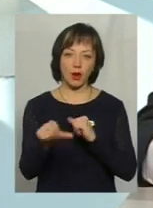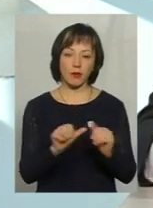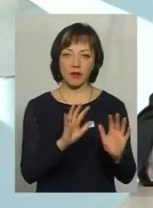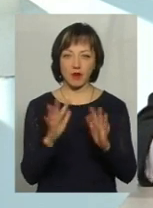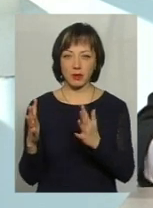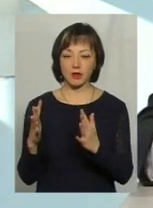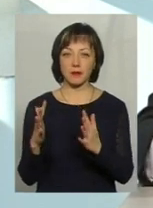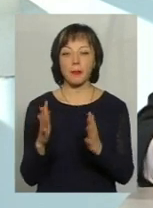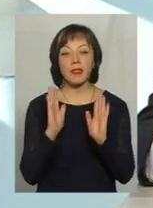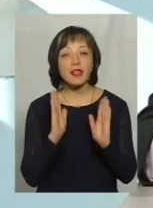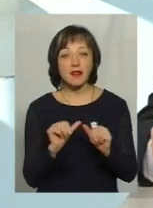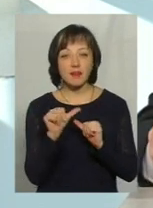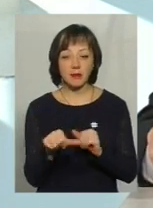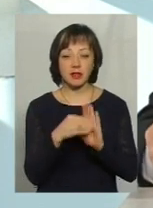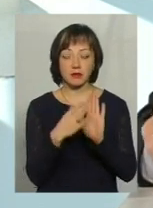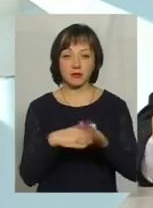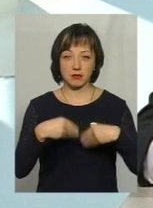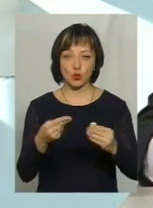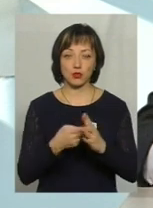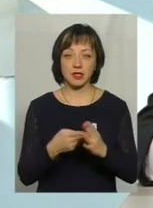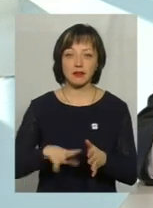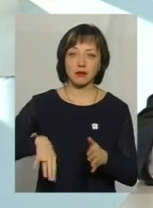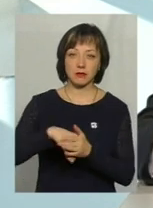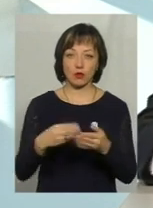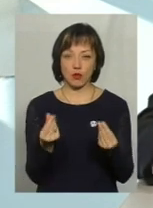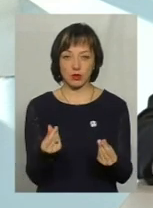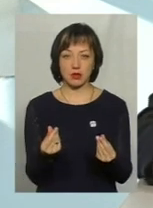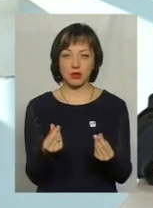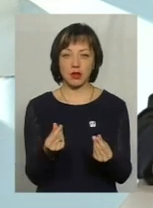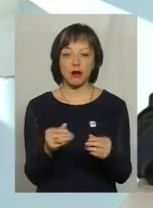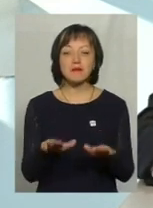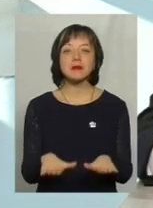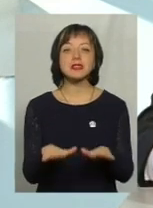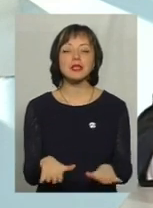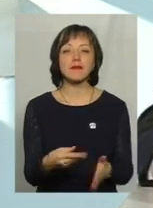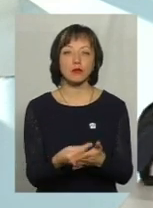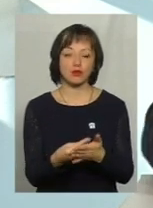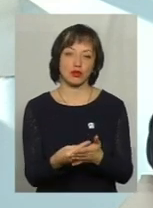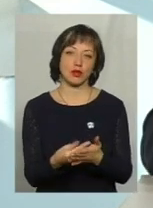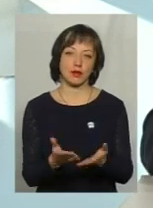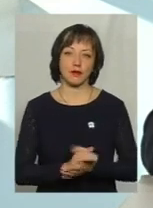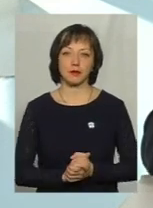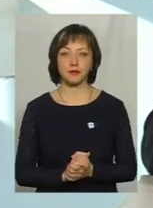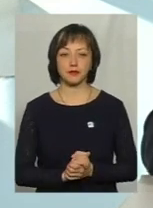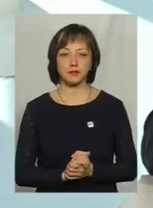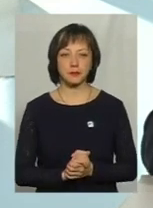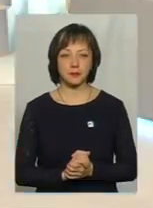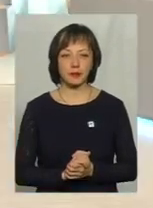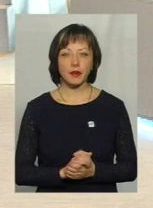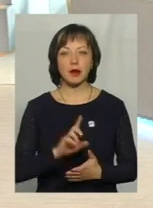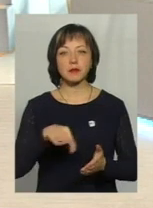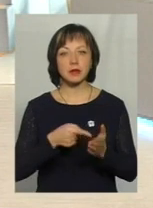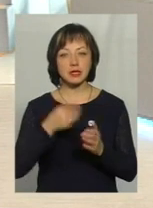відпадків, як виняток призначати субсидій за рахунок коштів власних бюджетів, місцевих бюджетів. Щодо міста